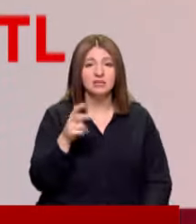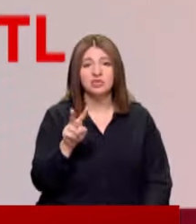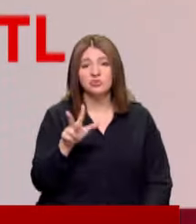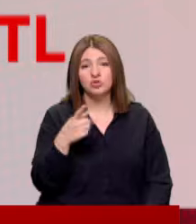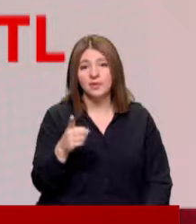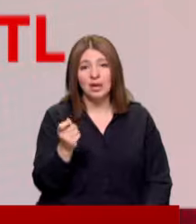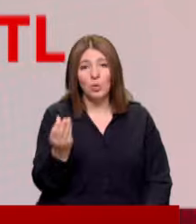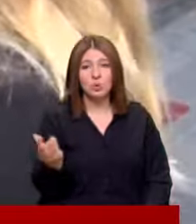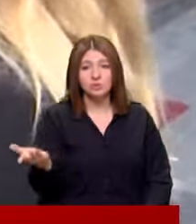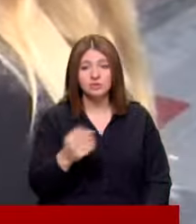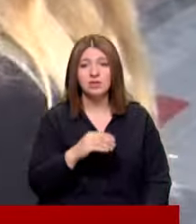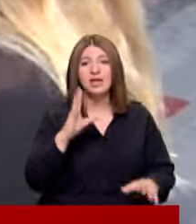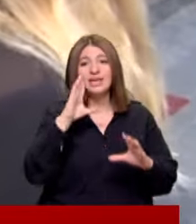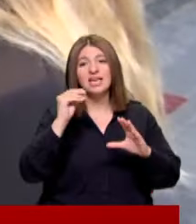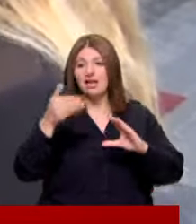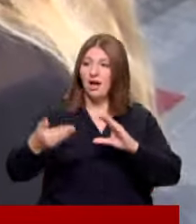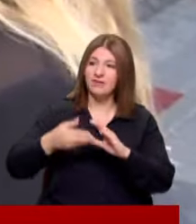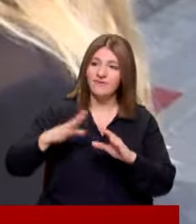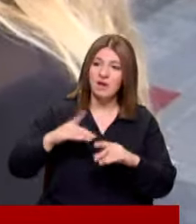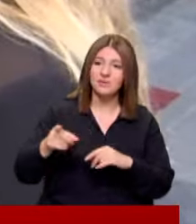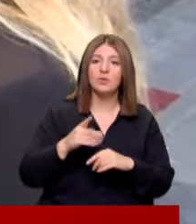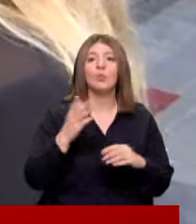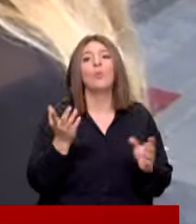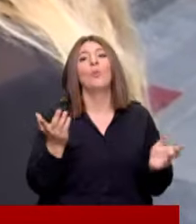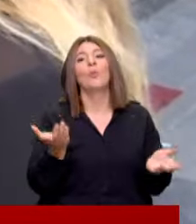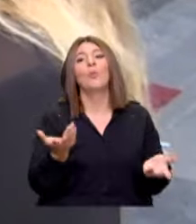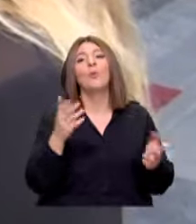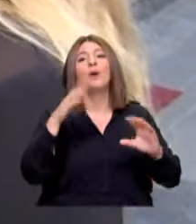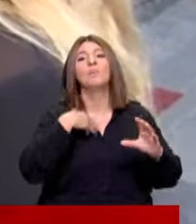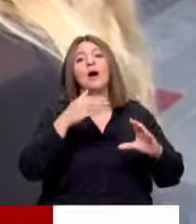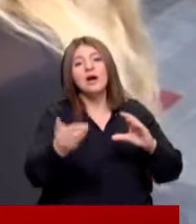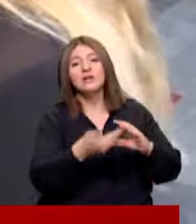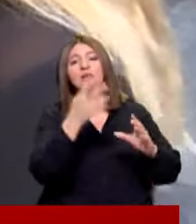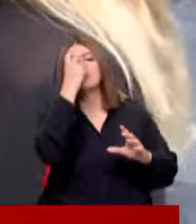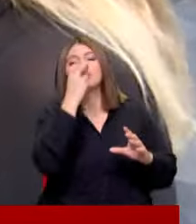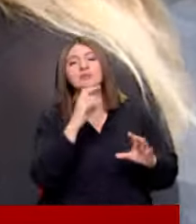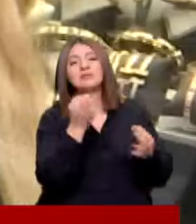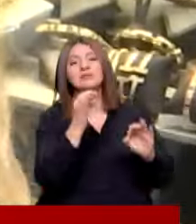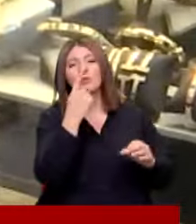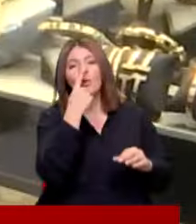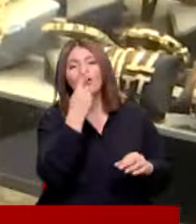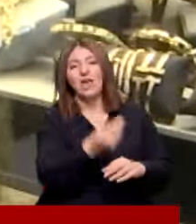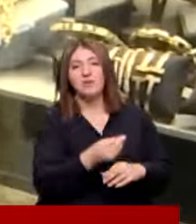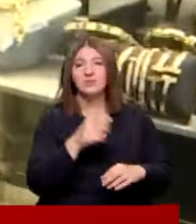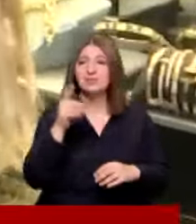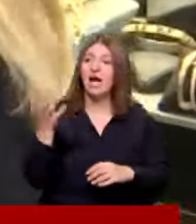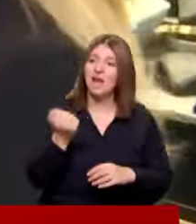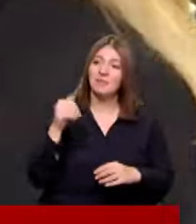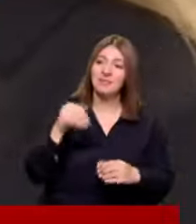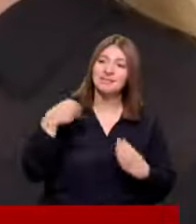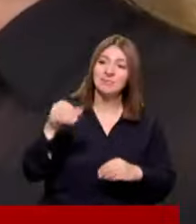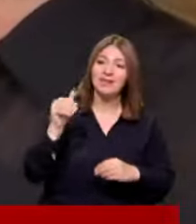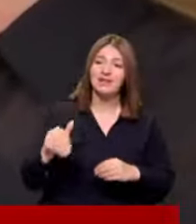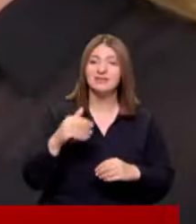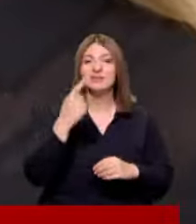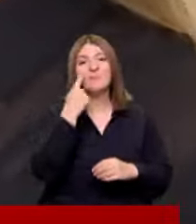23 bin liraya çıktı Yazlık altında var mı? Ooo nafteli diyorum ben kokmasın diye Siz almaya mı geldiniz satmaya